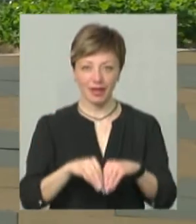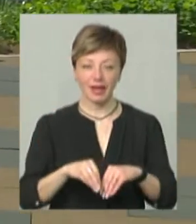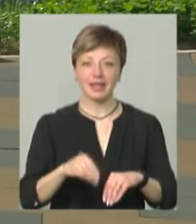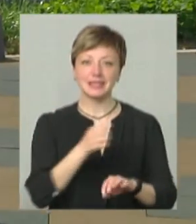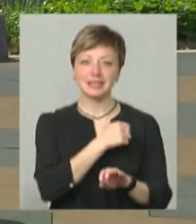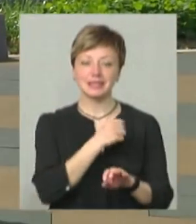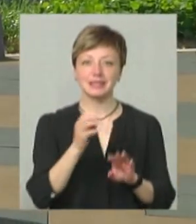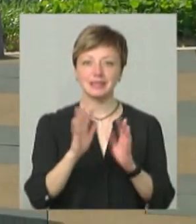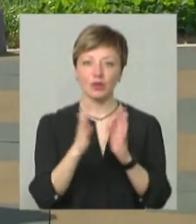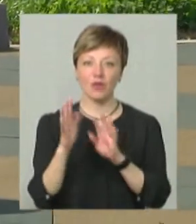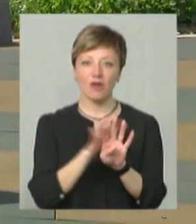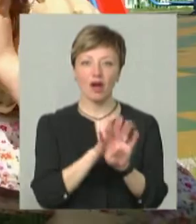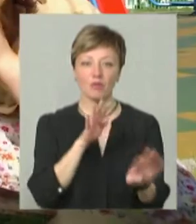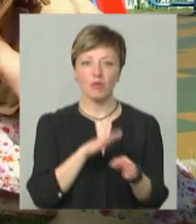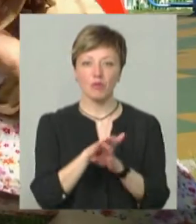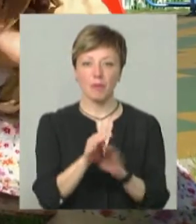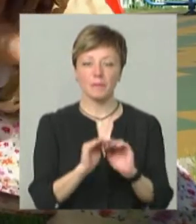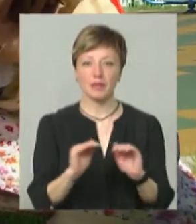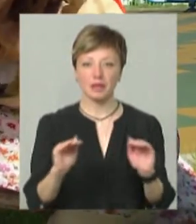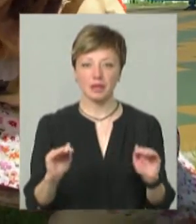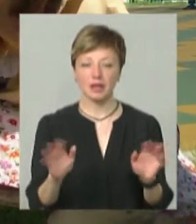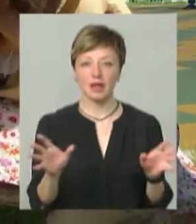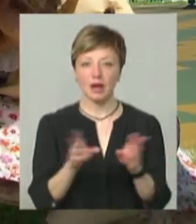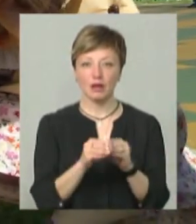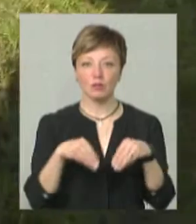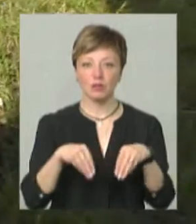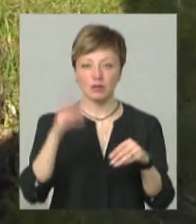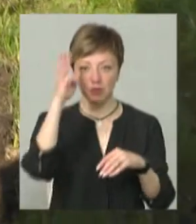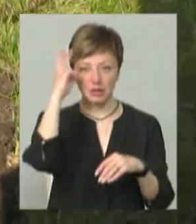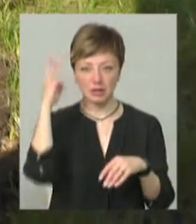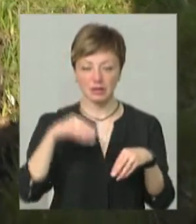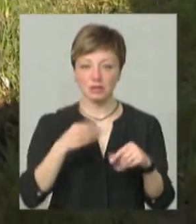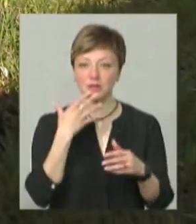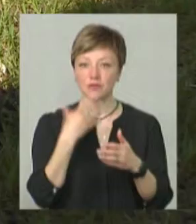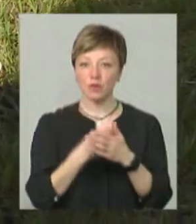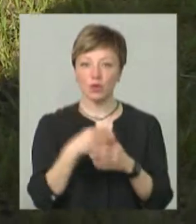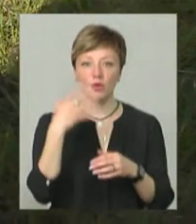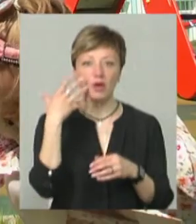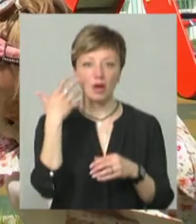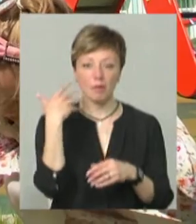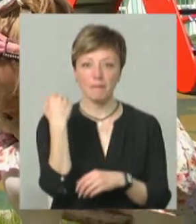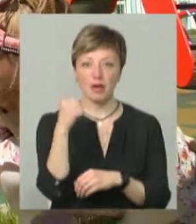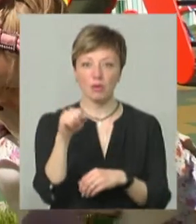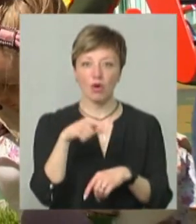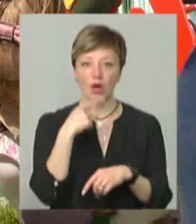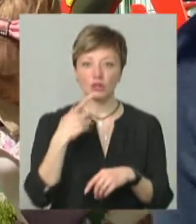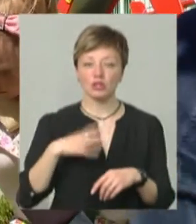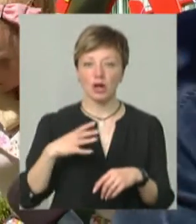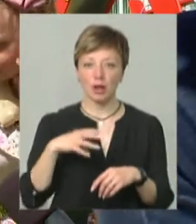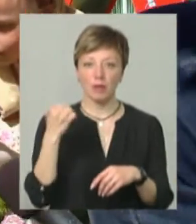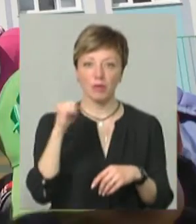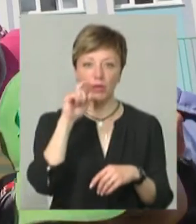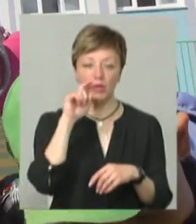України поповнилася маленькими бійцями. Діти разом посадили у Хмельницьку землю свою яблуньку перемоги. Кажуть, чекають на перемогу